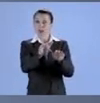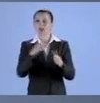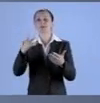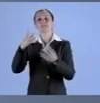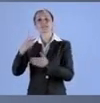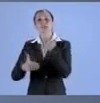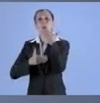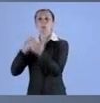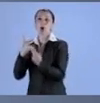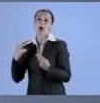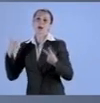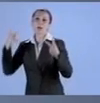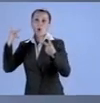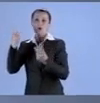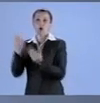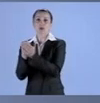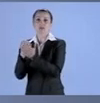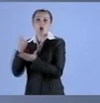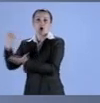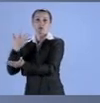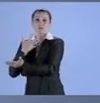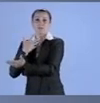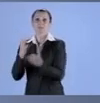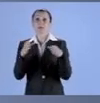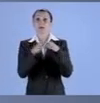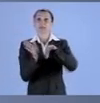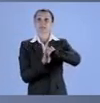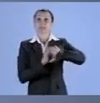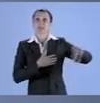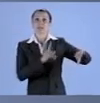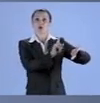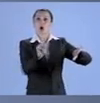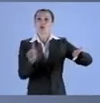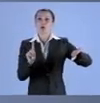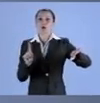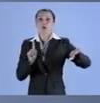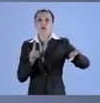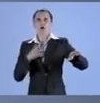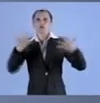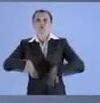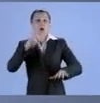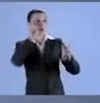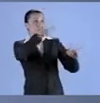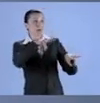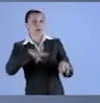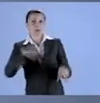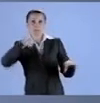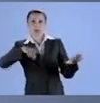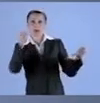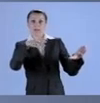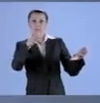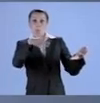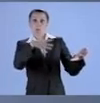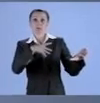sviluppo armonico e sostenibile. La sinistra del NO, commissariata sul piano rifiuti, ci espone a un nuovo rischio